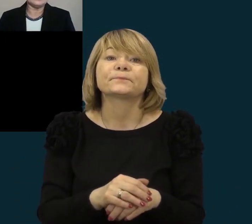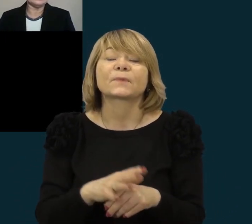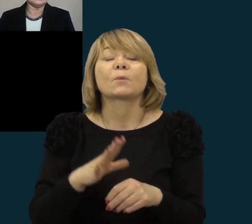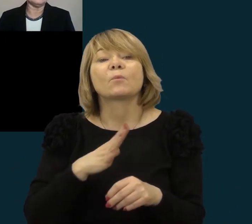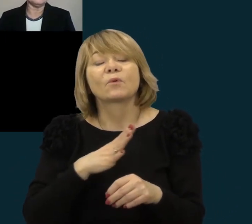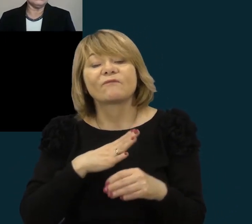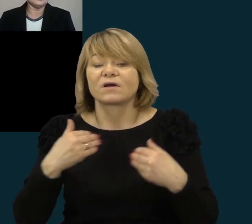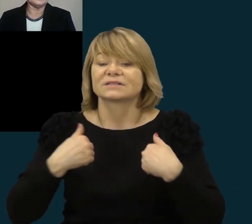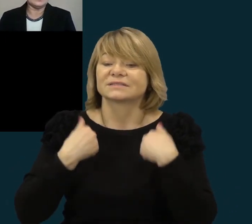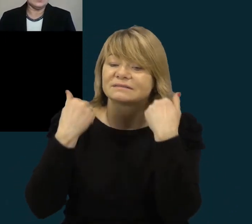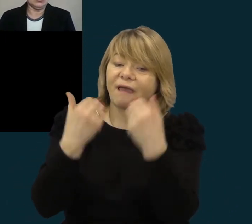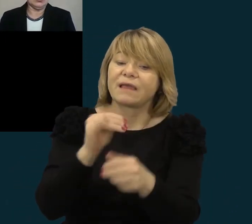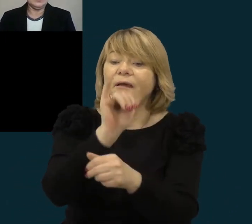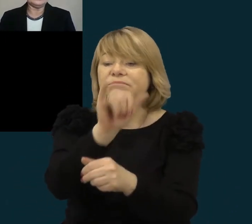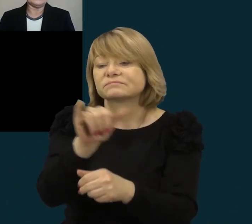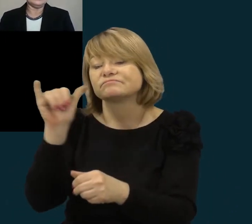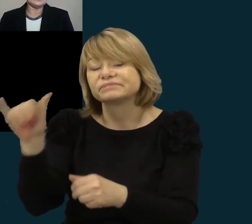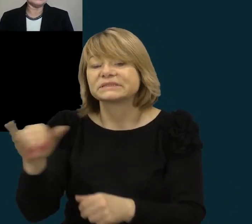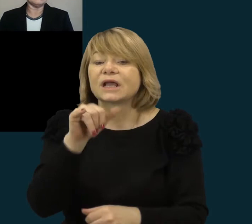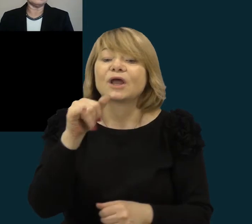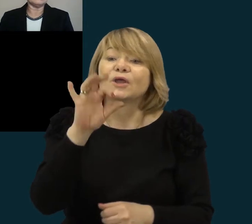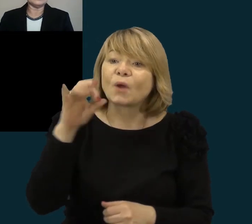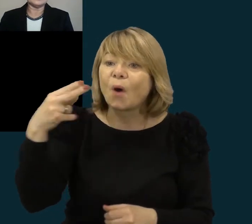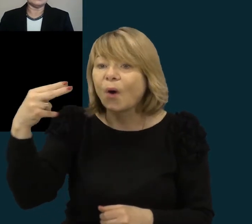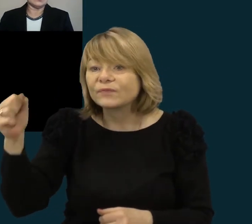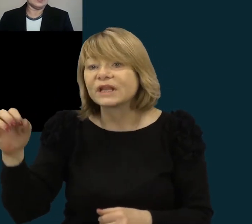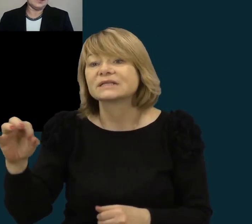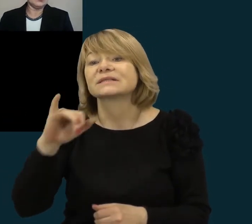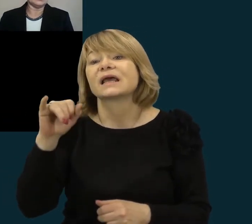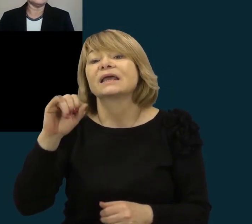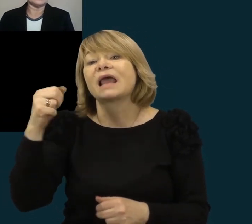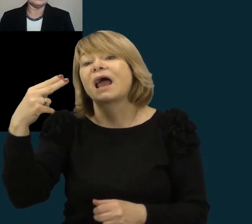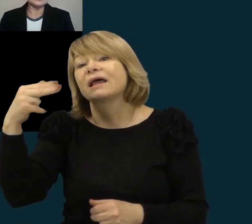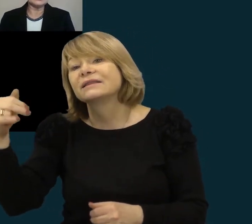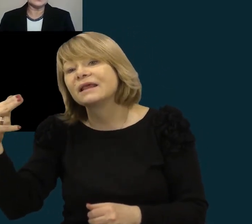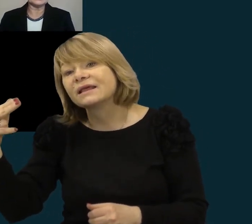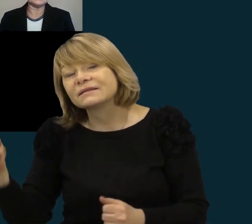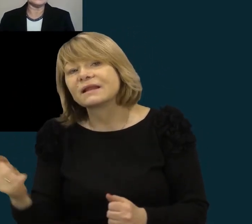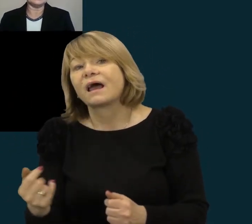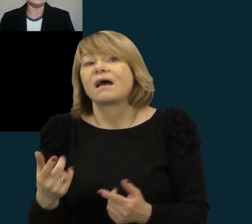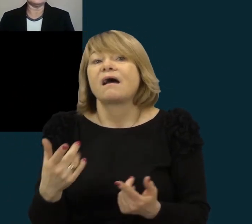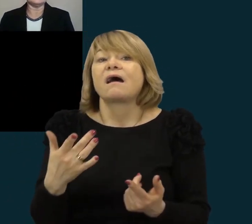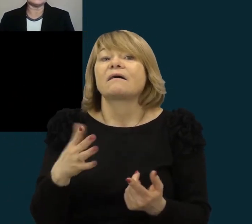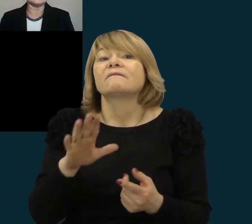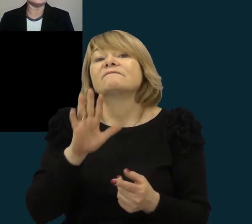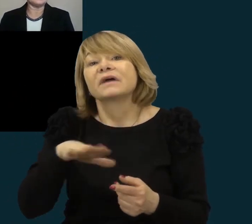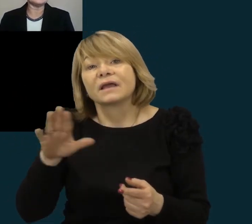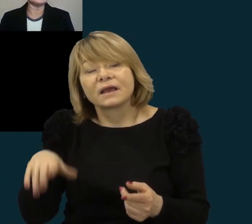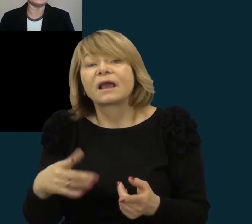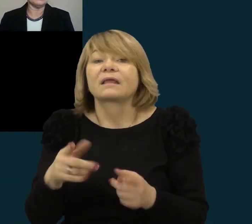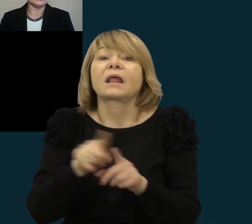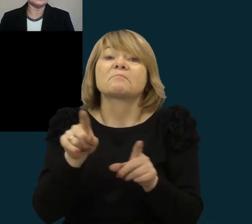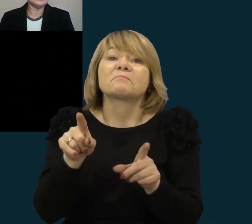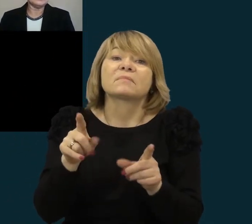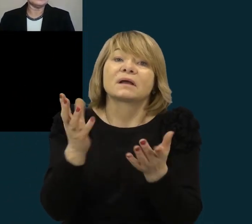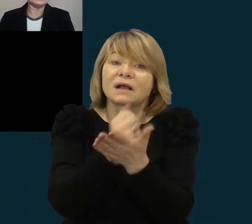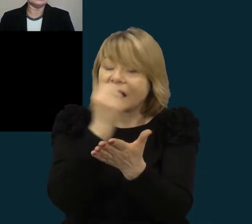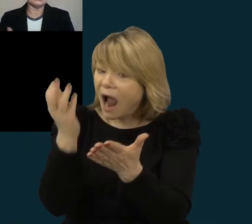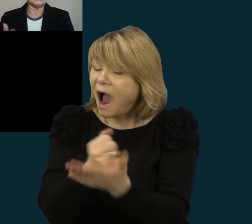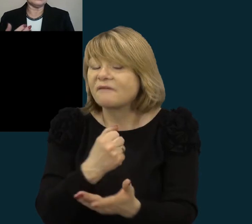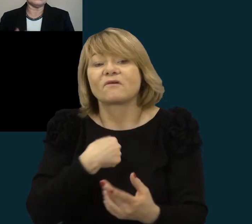sveikinti jonų ir jeninų. Tai va tas nuotraukas, jie susirado, galbūt tėvai su jais pasidalino, viskai ir labai smagu, kad